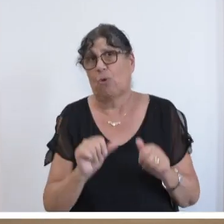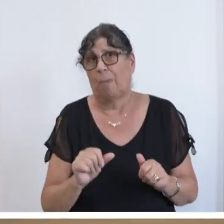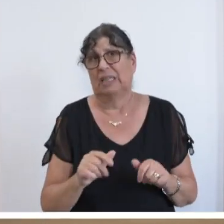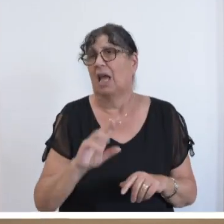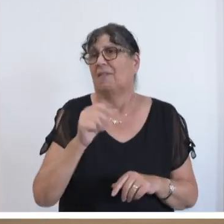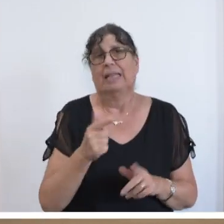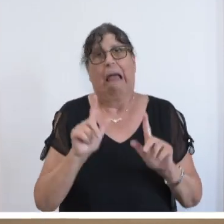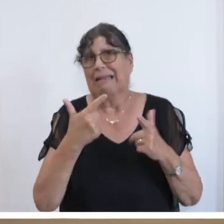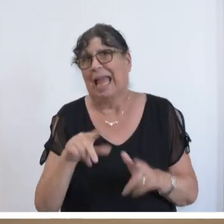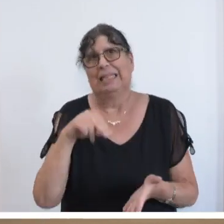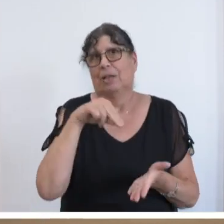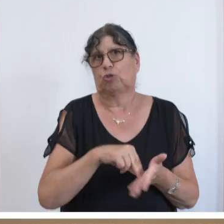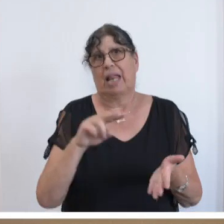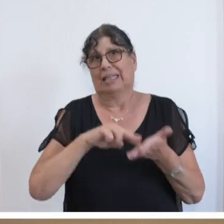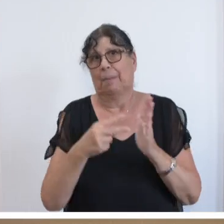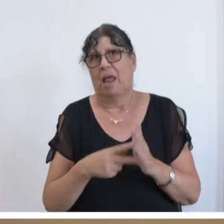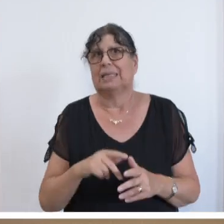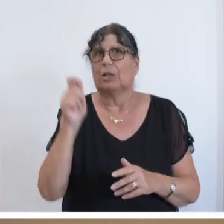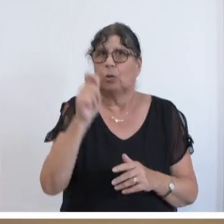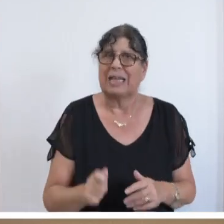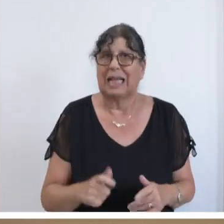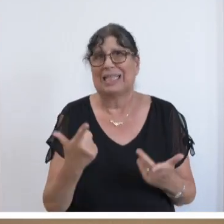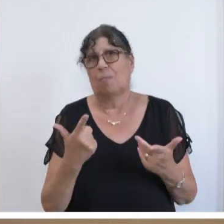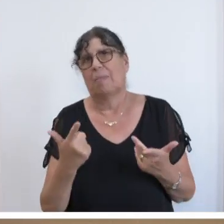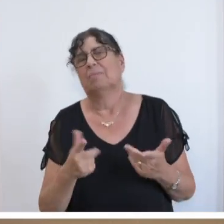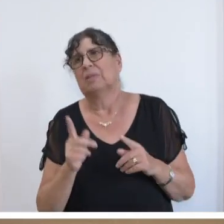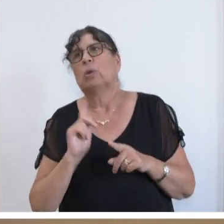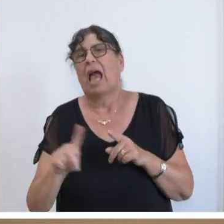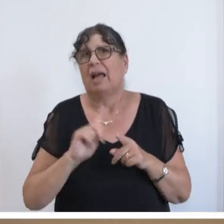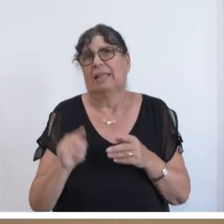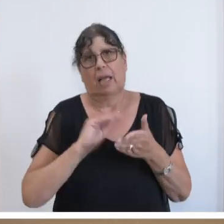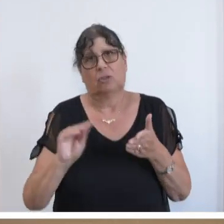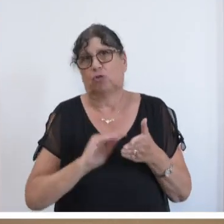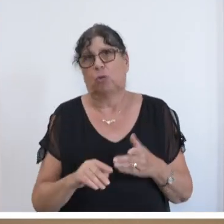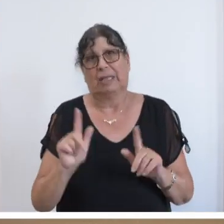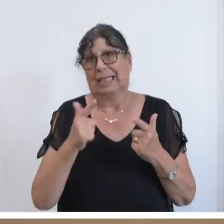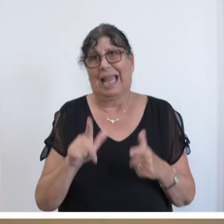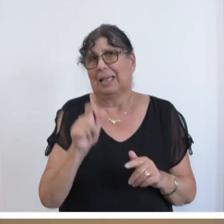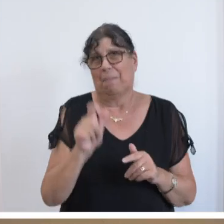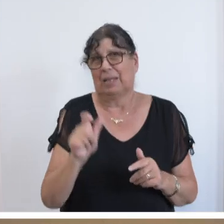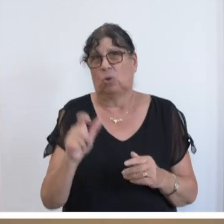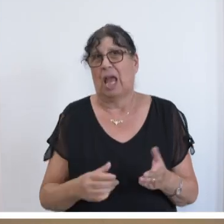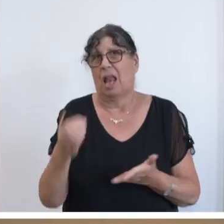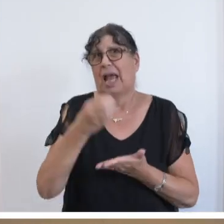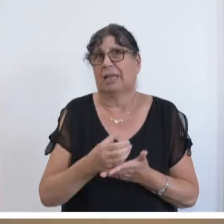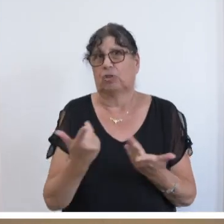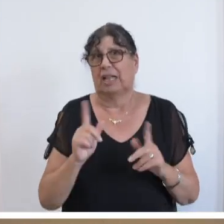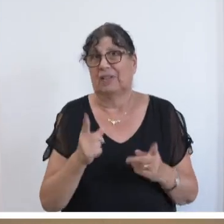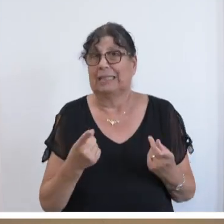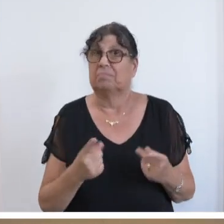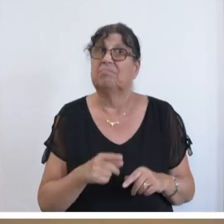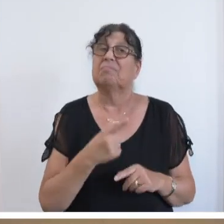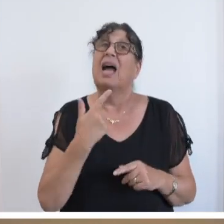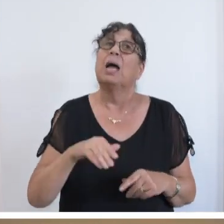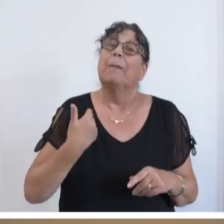sind und dass diese Schulformen Gymnasium und berufliche Schulen leer ausgehen werden. Bei allen Verständnissen, allen Bemühungen, Bedarfe zu decken,